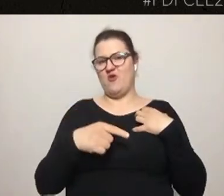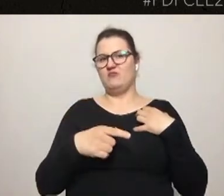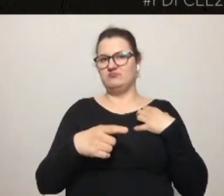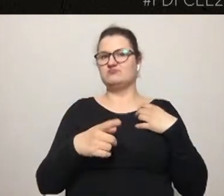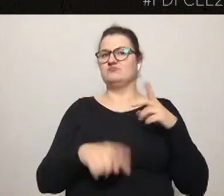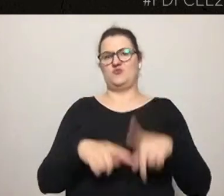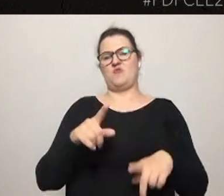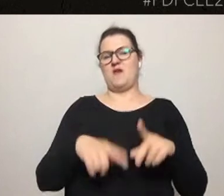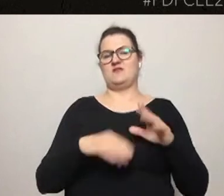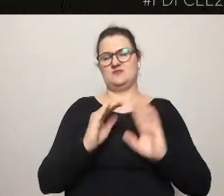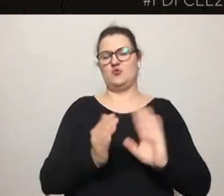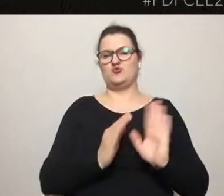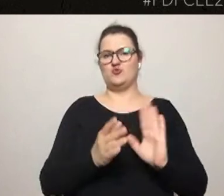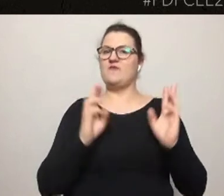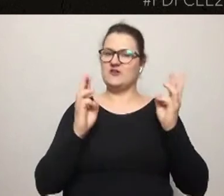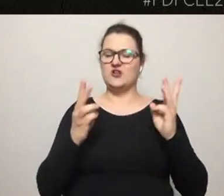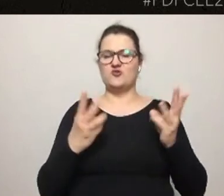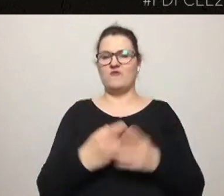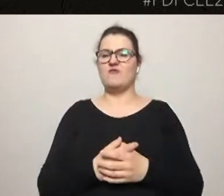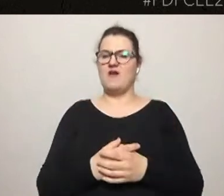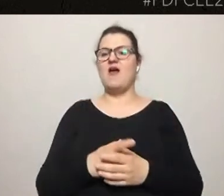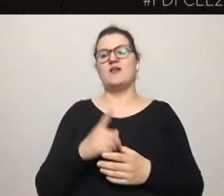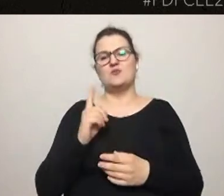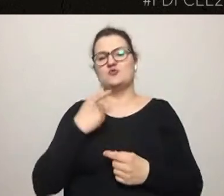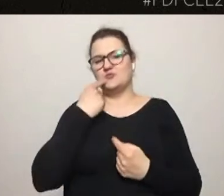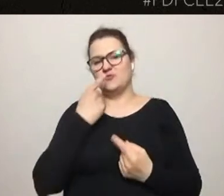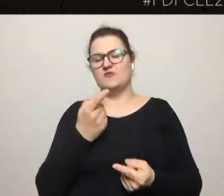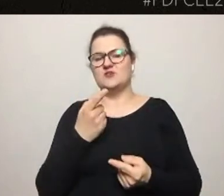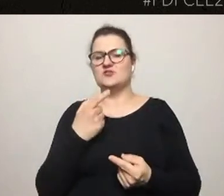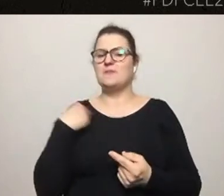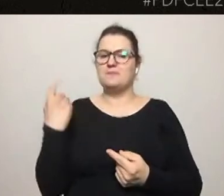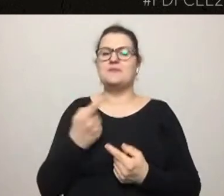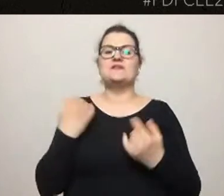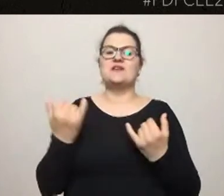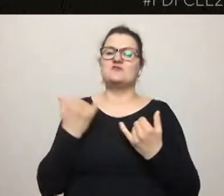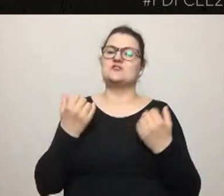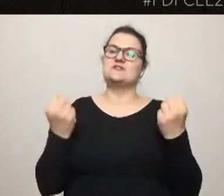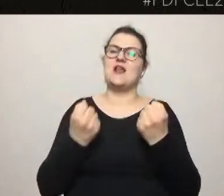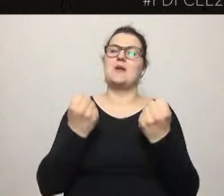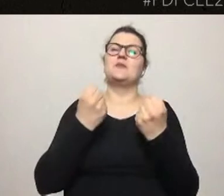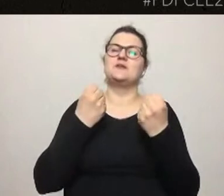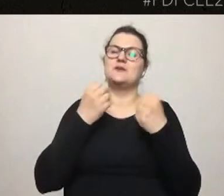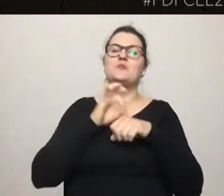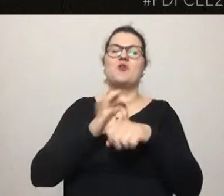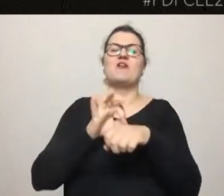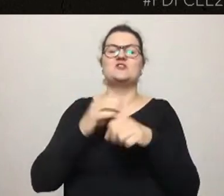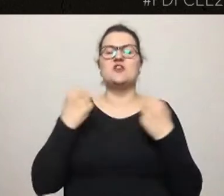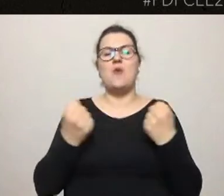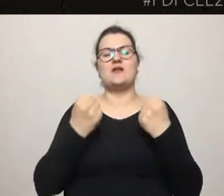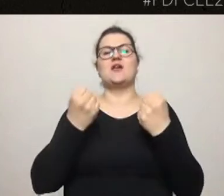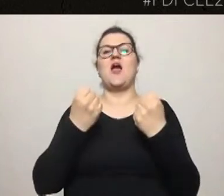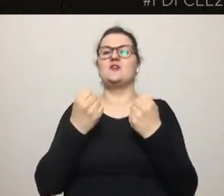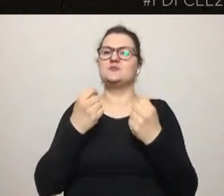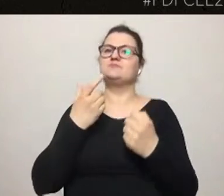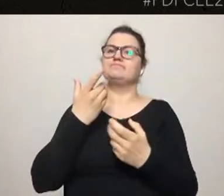chociaż też muszę powiedzieć, że my staramy się zawsze prowadzić te działania w taki sposób, że one były jak najbardziej przyjazne dla różnych grup